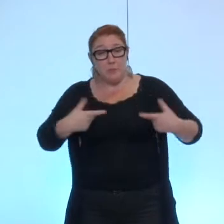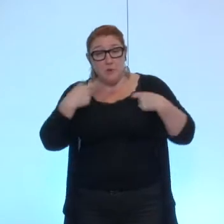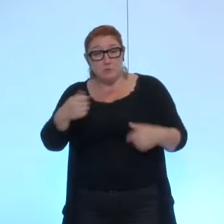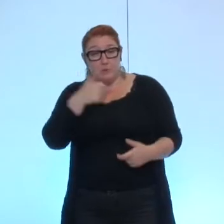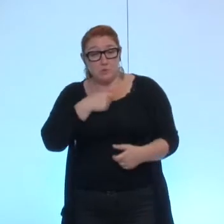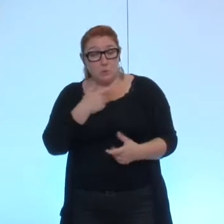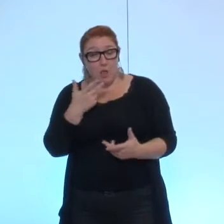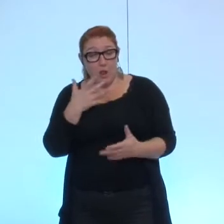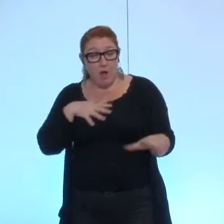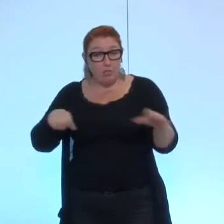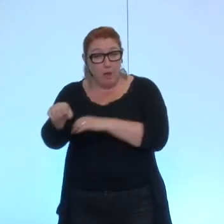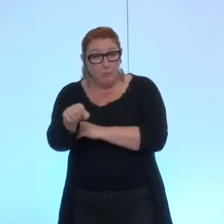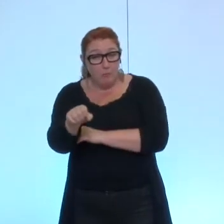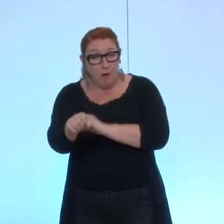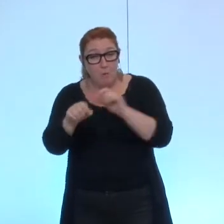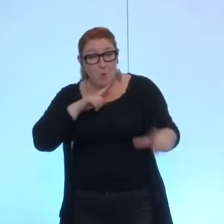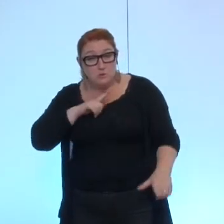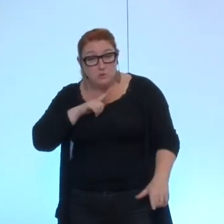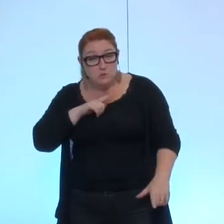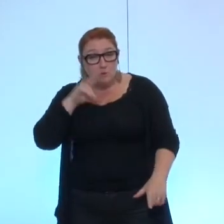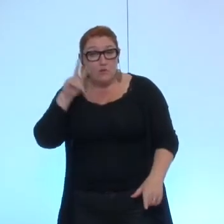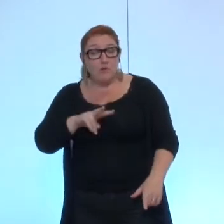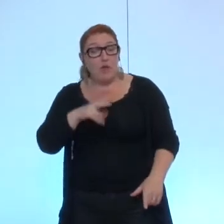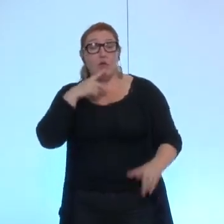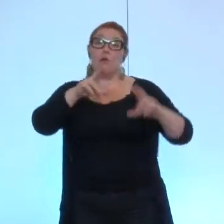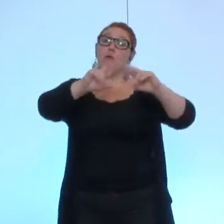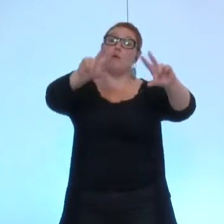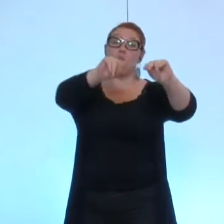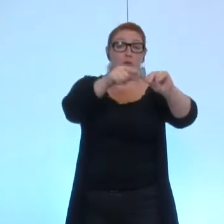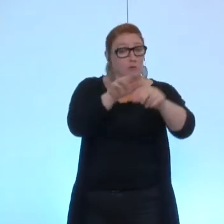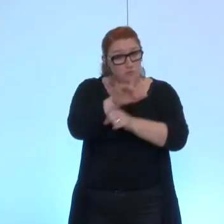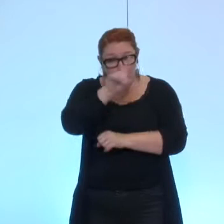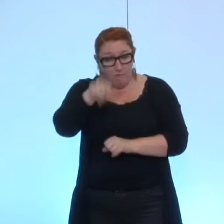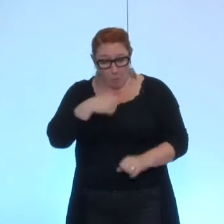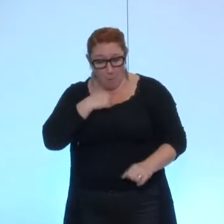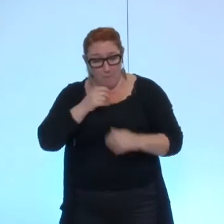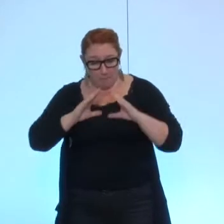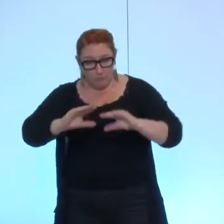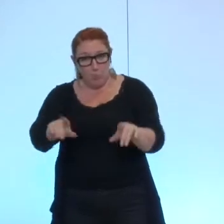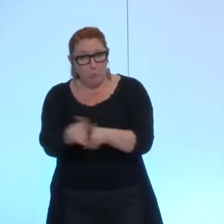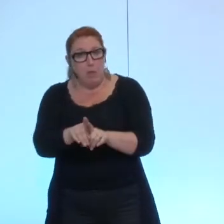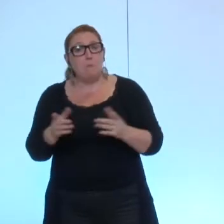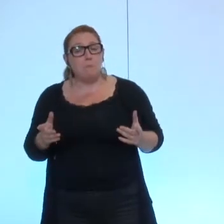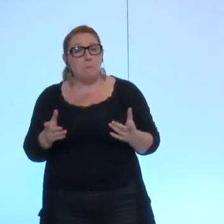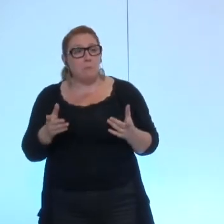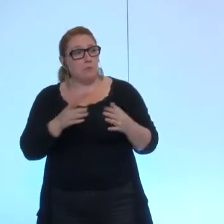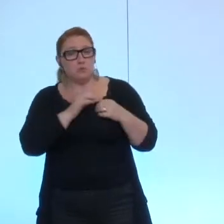suffit pas de donner des leçons, il faut se les appliquer à soi-même. Vous avez des indemnités pour cela,